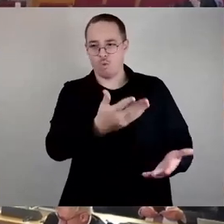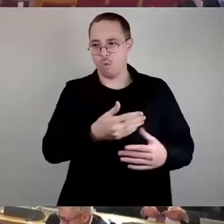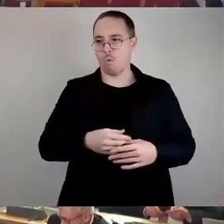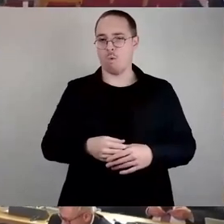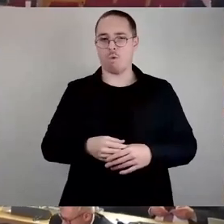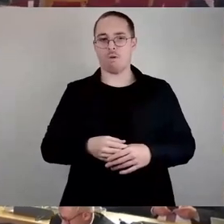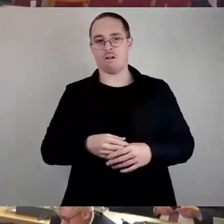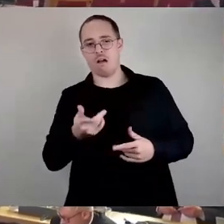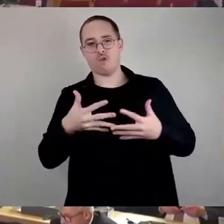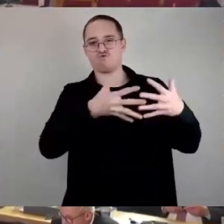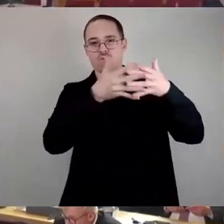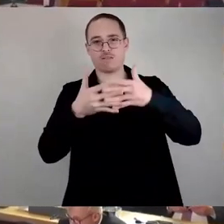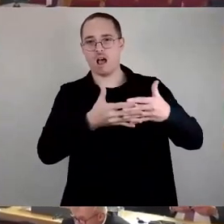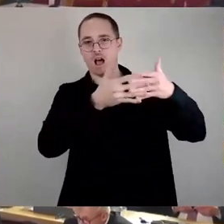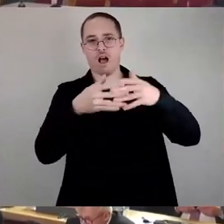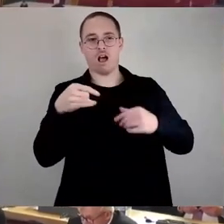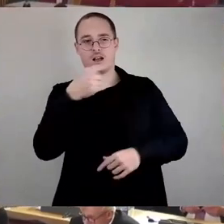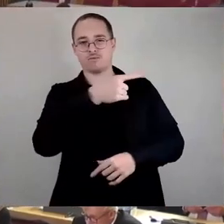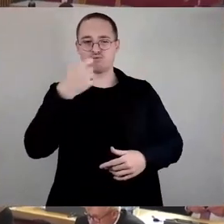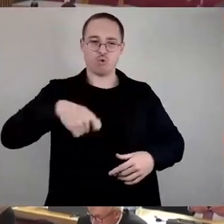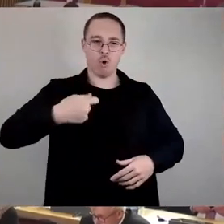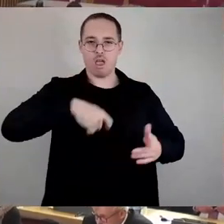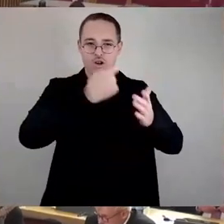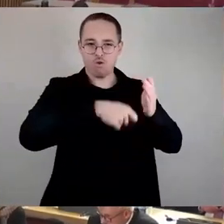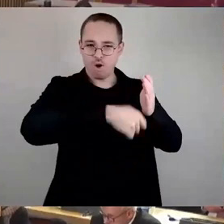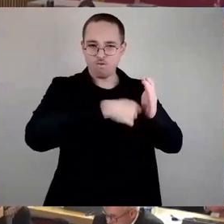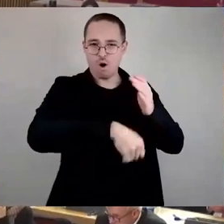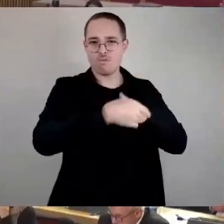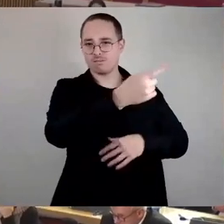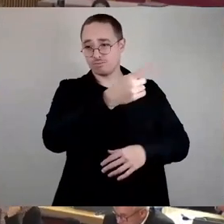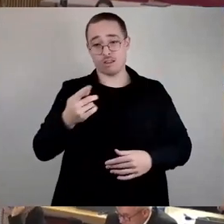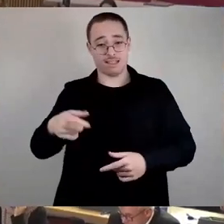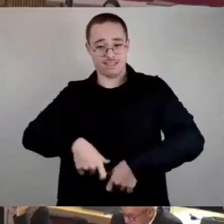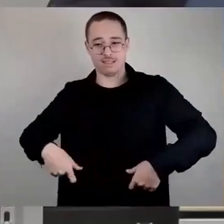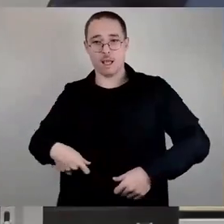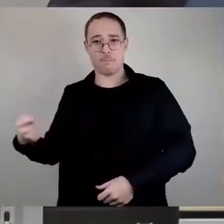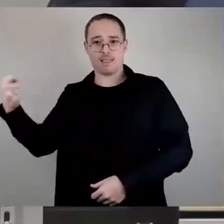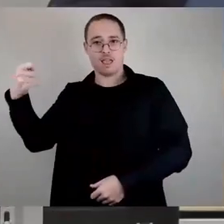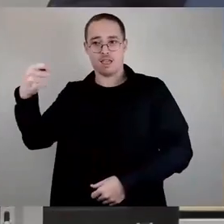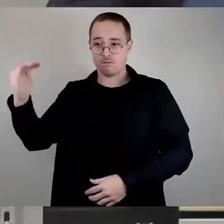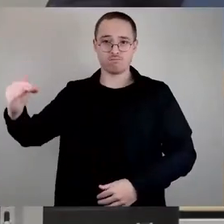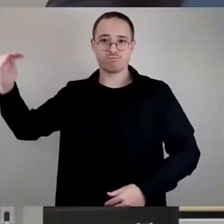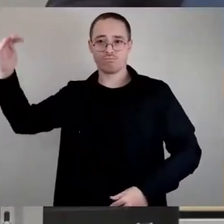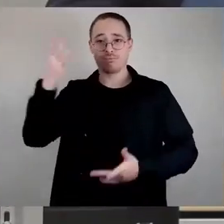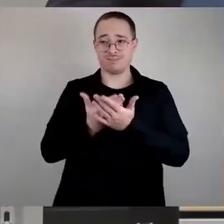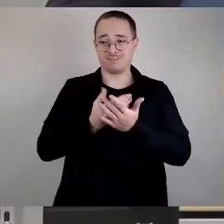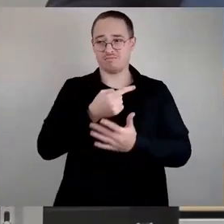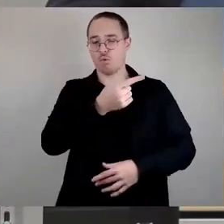sind denn die Elternbeiträge, die sich am Ende ergeben, für die Menschen, die in der unteren Mittelschicht leben,